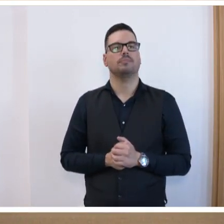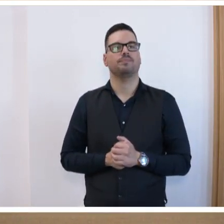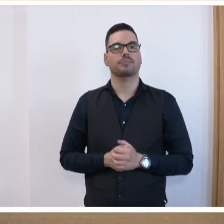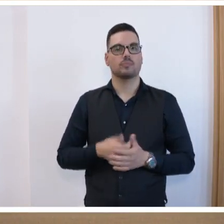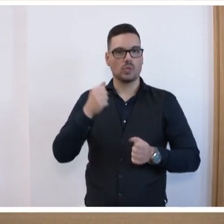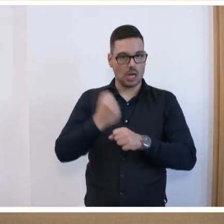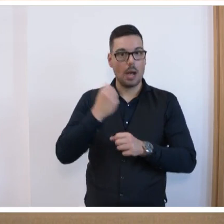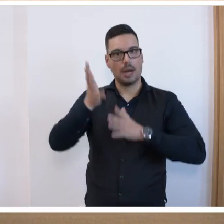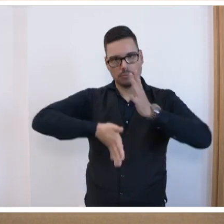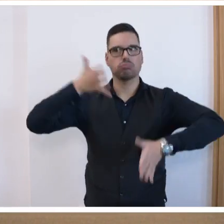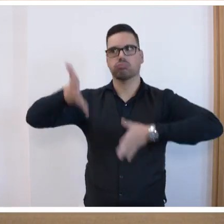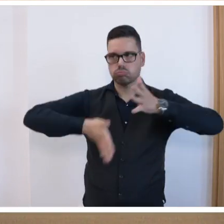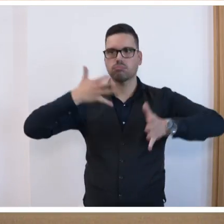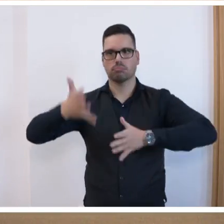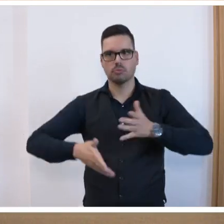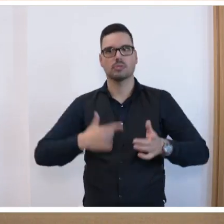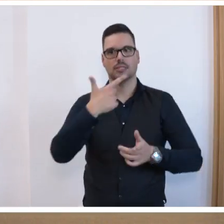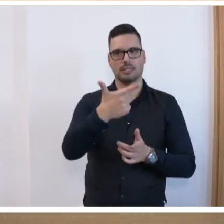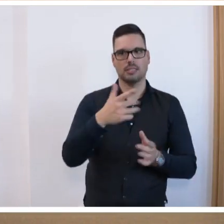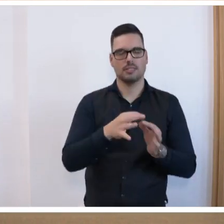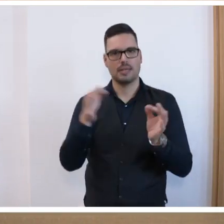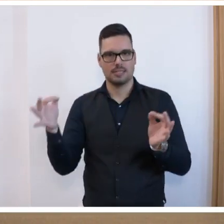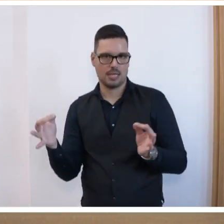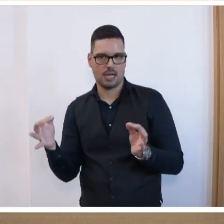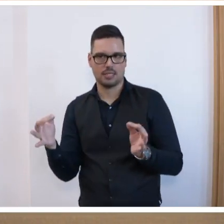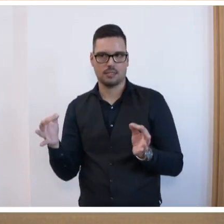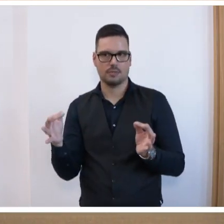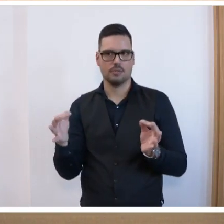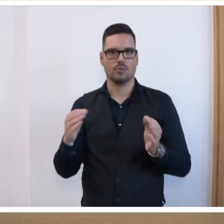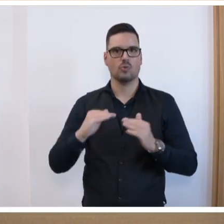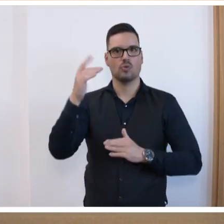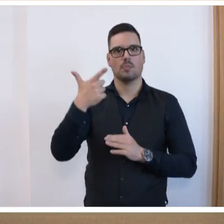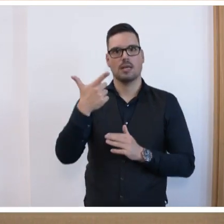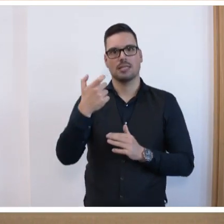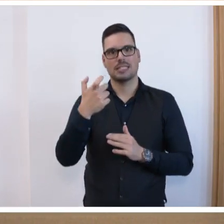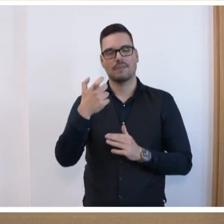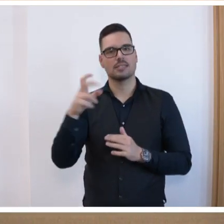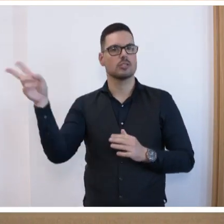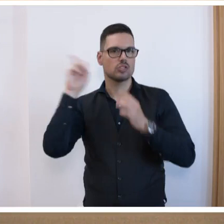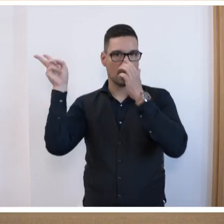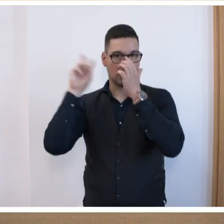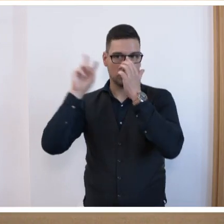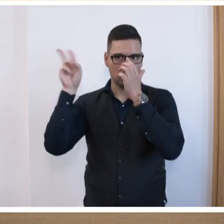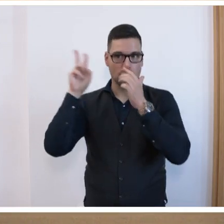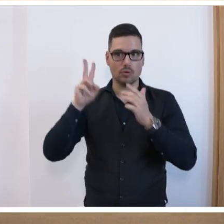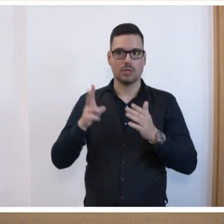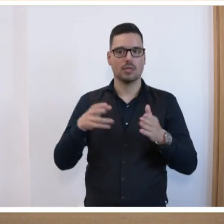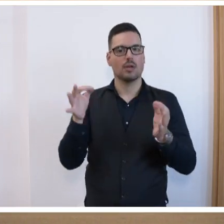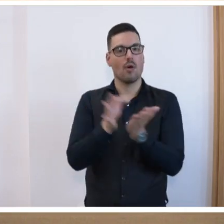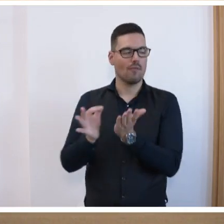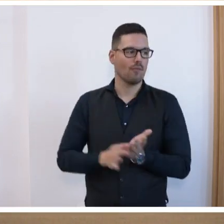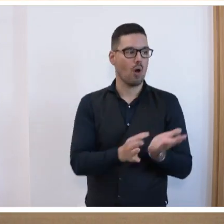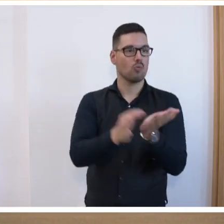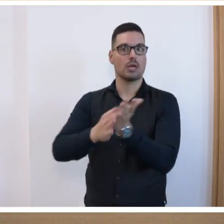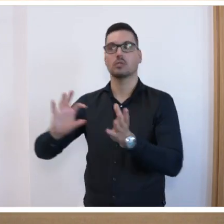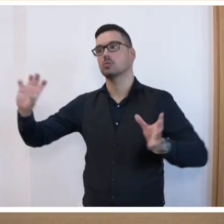erarbeitet und es waren an diesen zwei Tagen über 20 Anhörungen vor Ort, manche